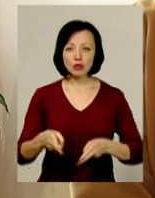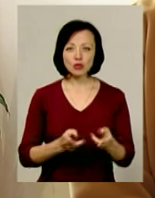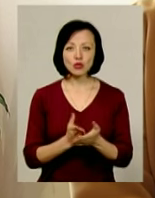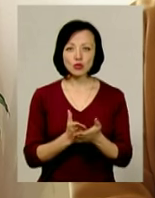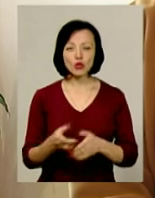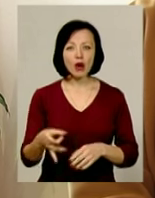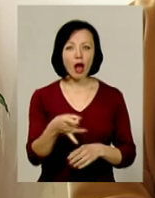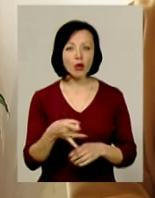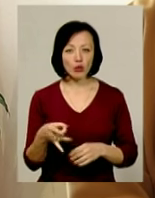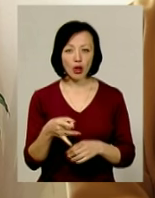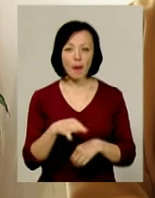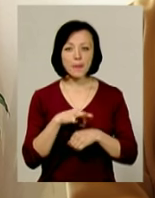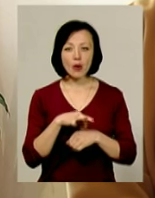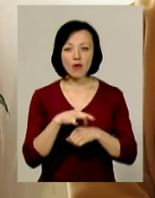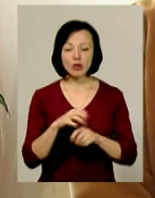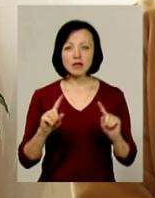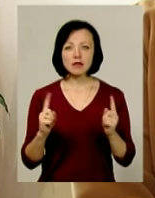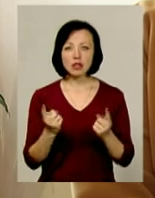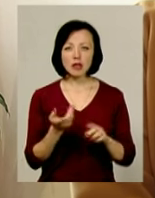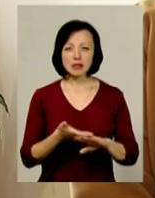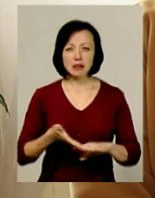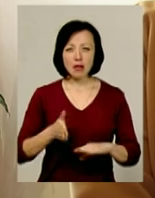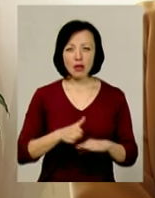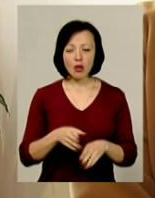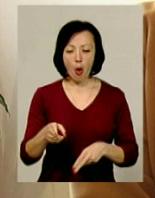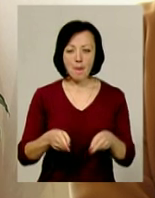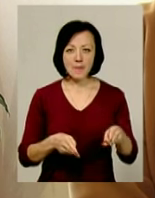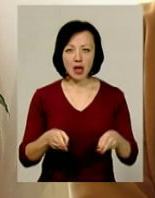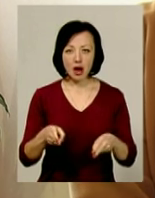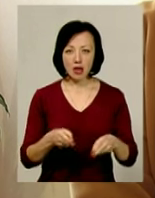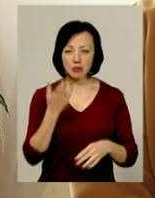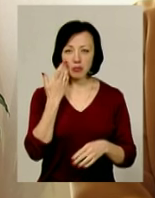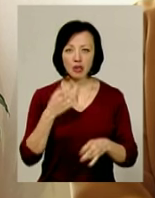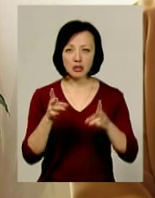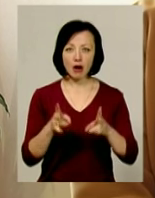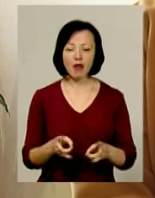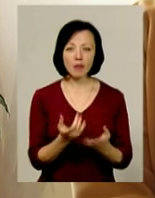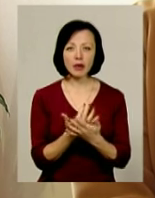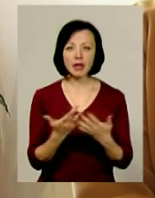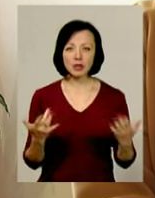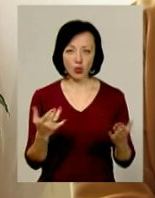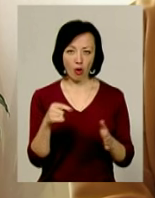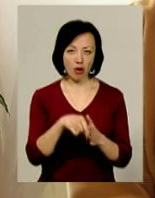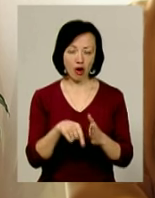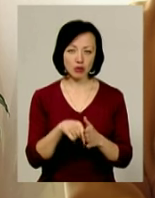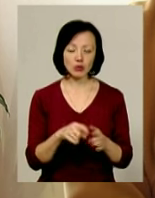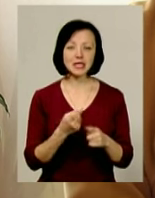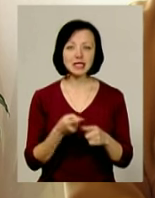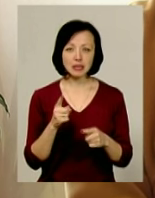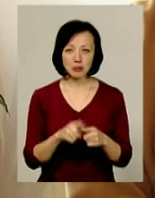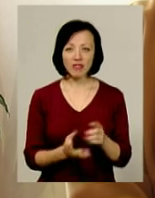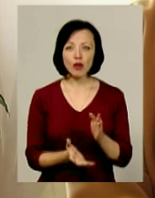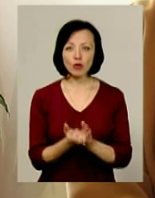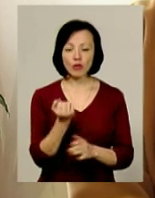службу району. Проводив надзвичайно складні оперативні втручання при травмах різного характеру. Цим самим він